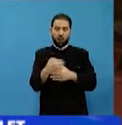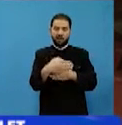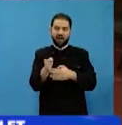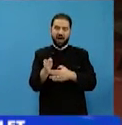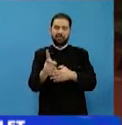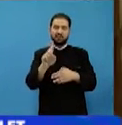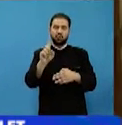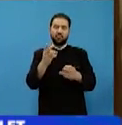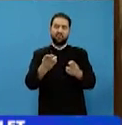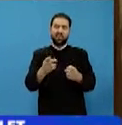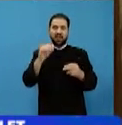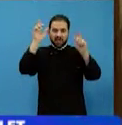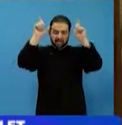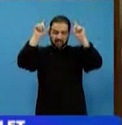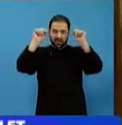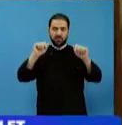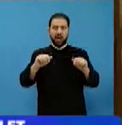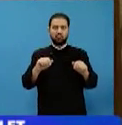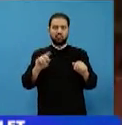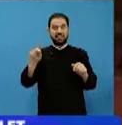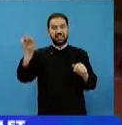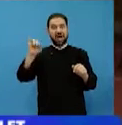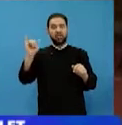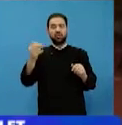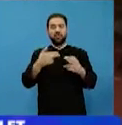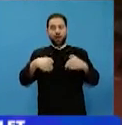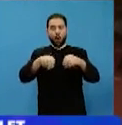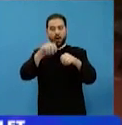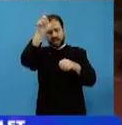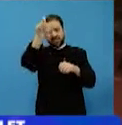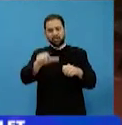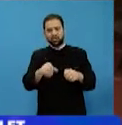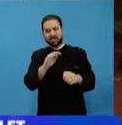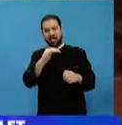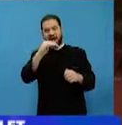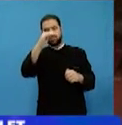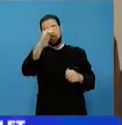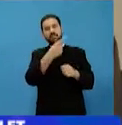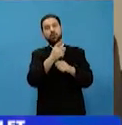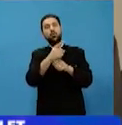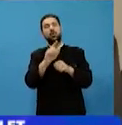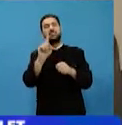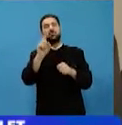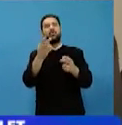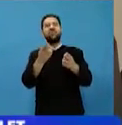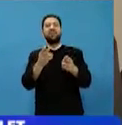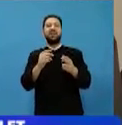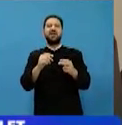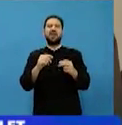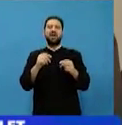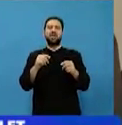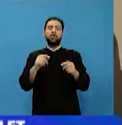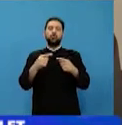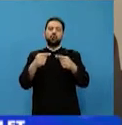cetatea în care ne aflăm, adică de noi înșine, să aranjăm lucrurile acolo ca să nu există vrășmașii dincolo de poartă.